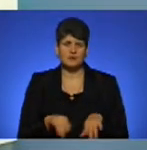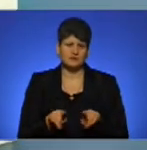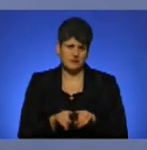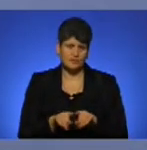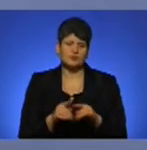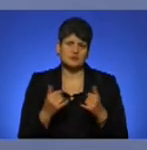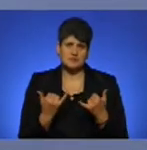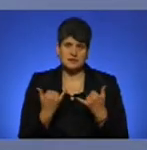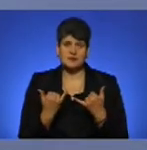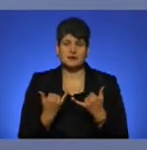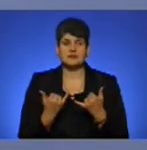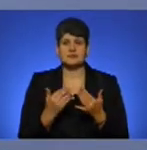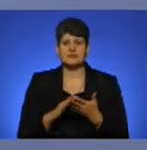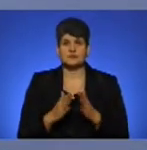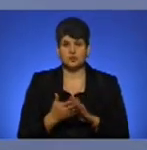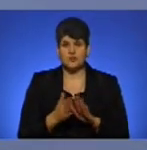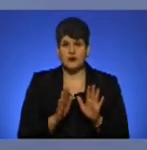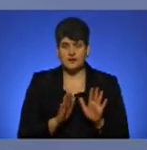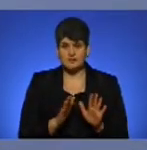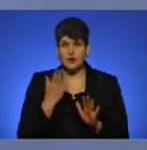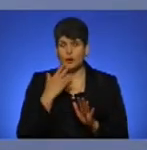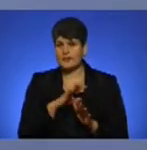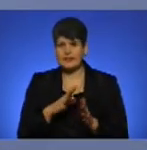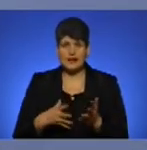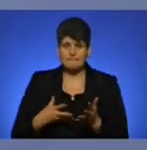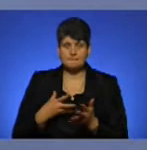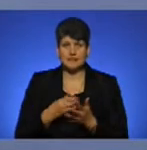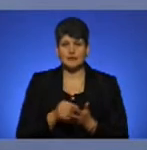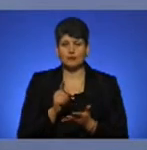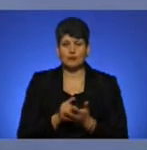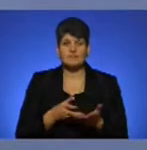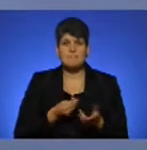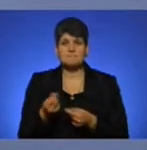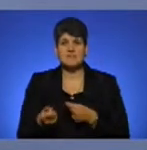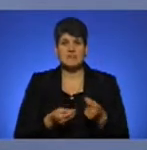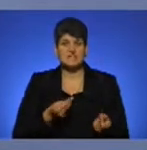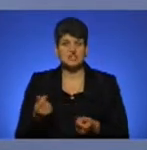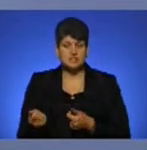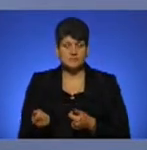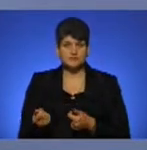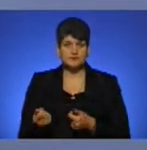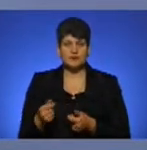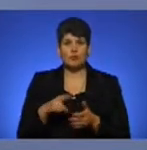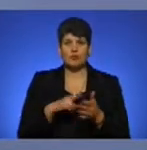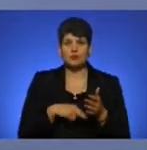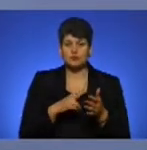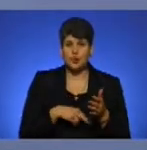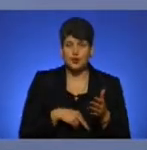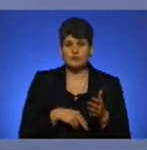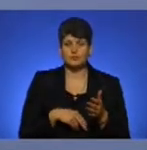ситуація, коли не платилися обов'язкові платежі до податкових